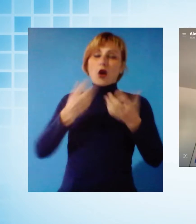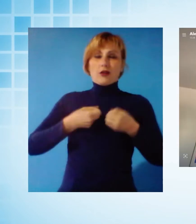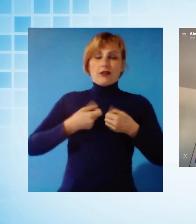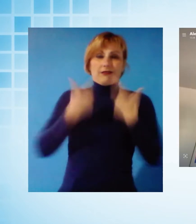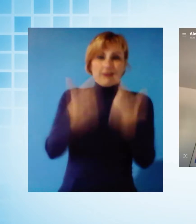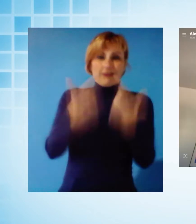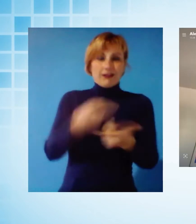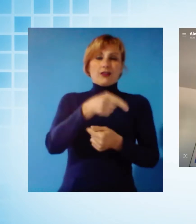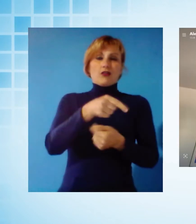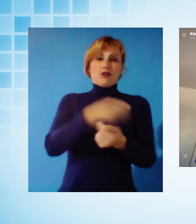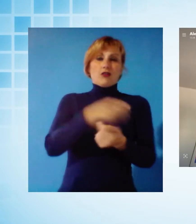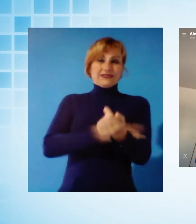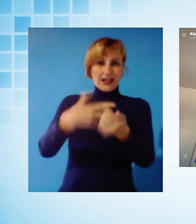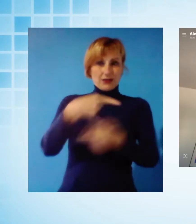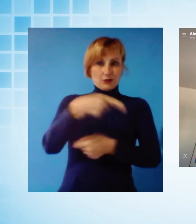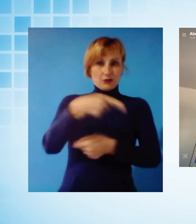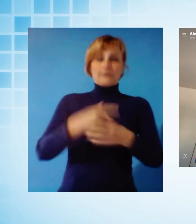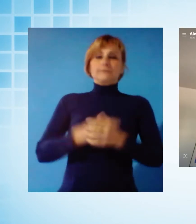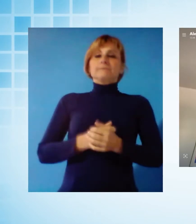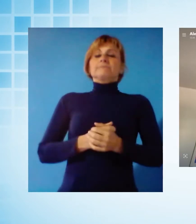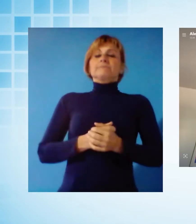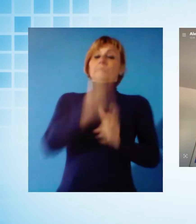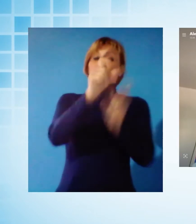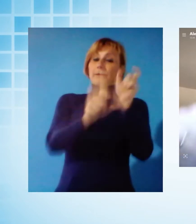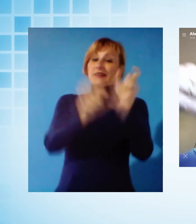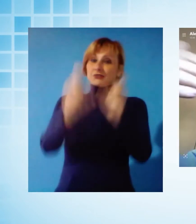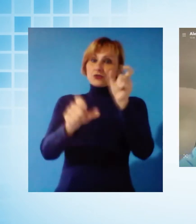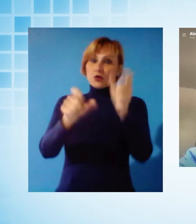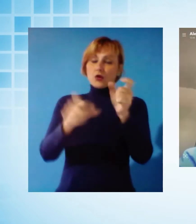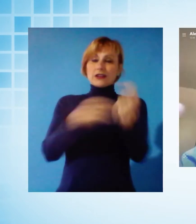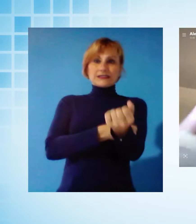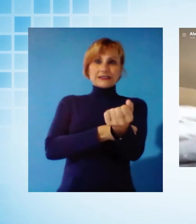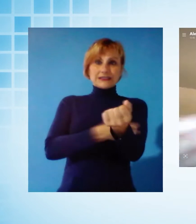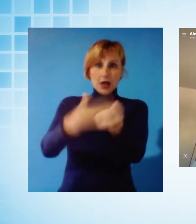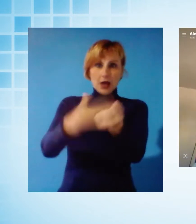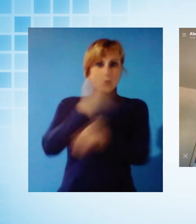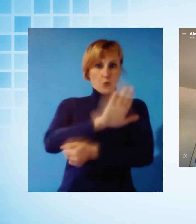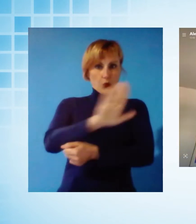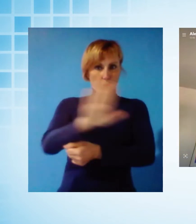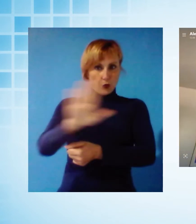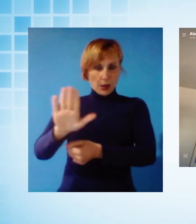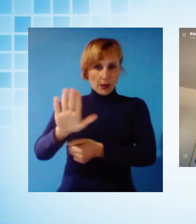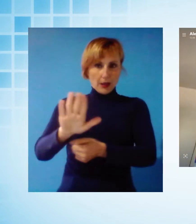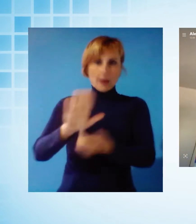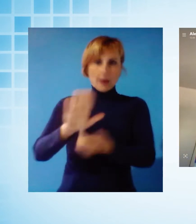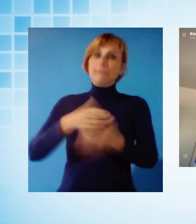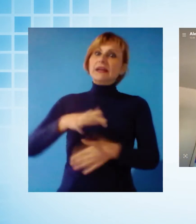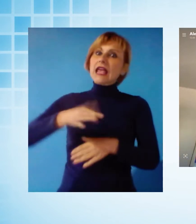prezioso, il sangue di questi pazienti in questo momento se vogliamo è ancora più prezioso, ma